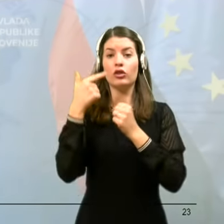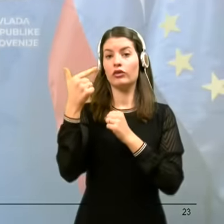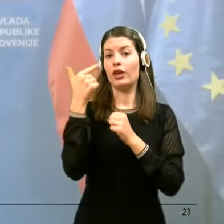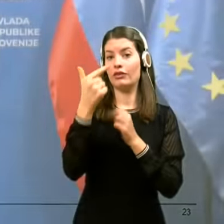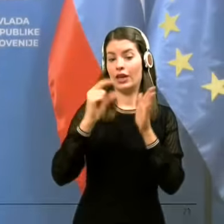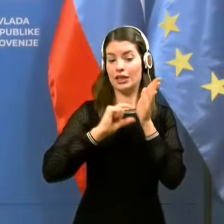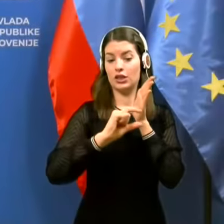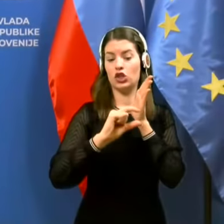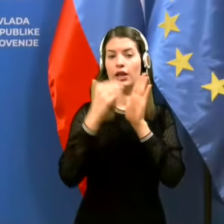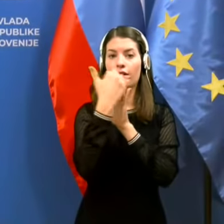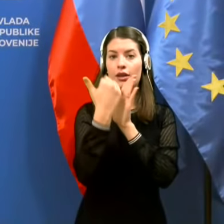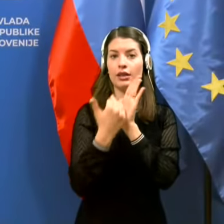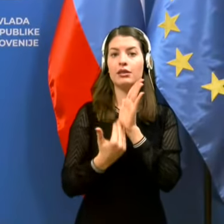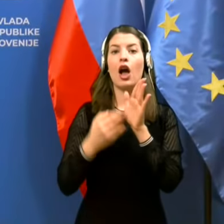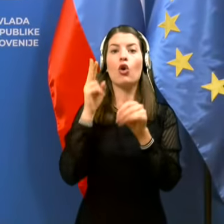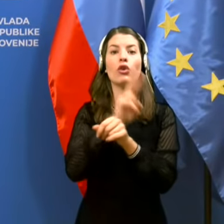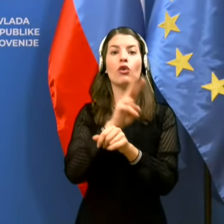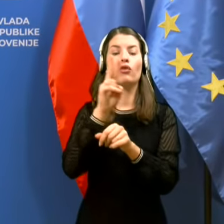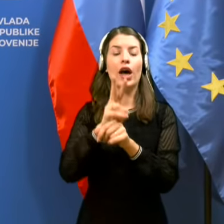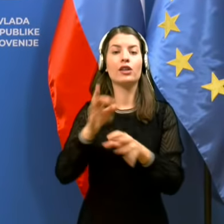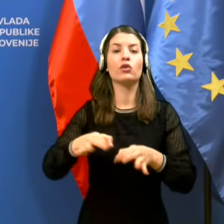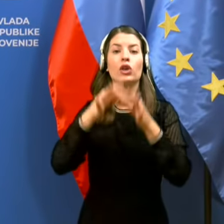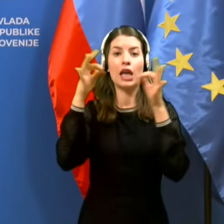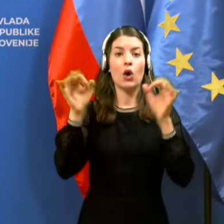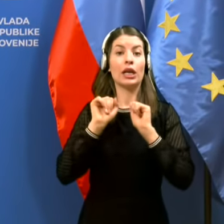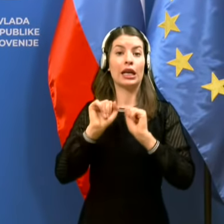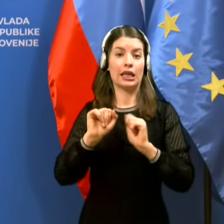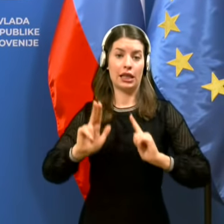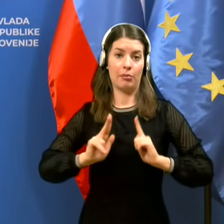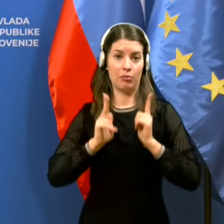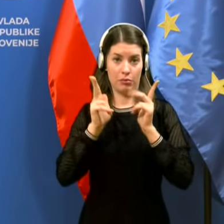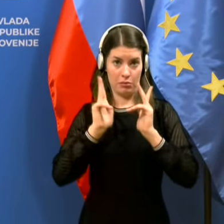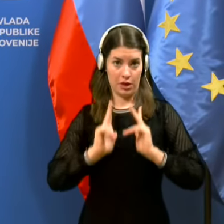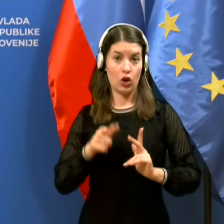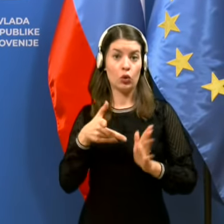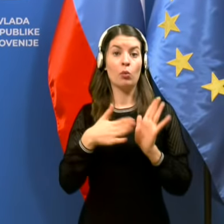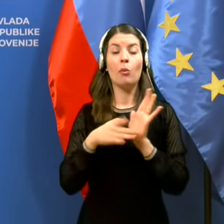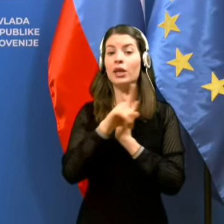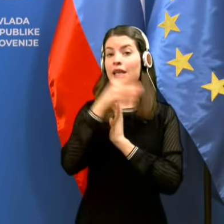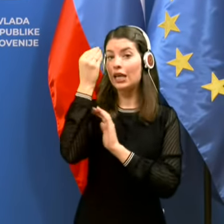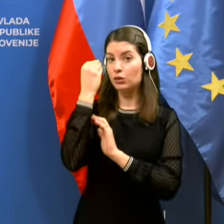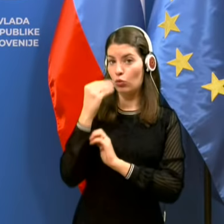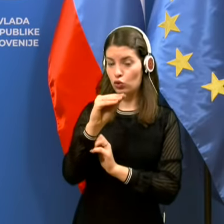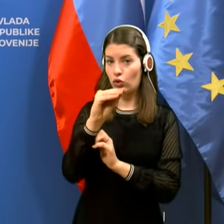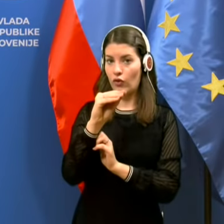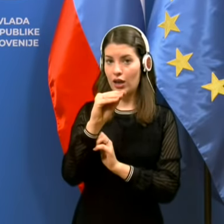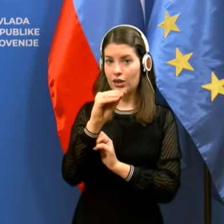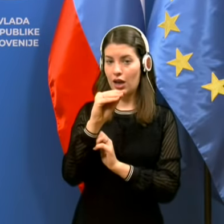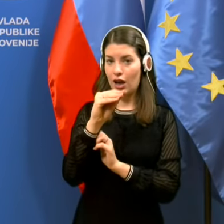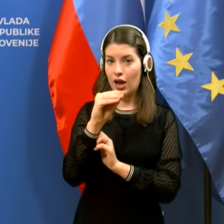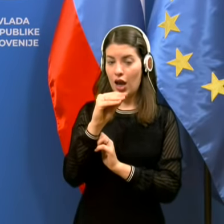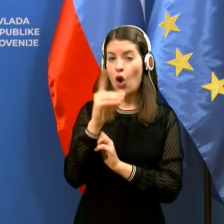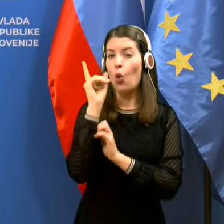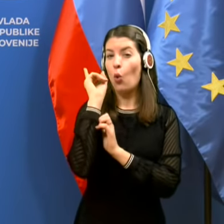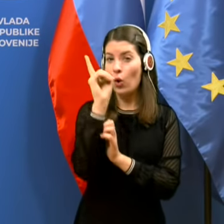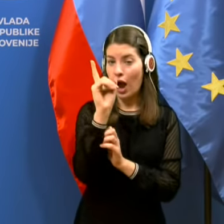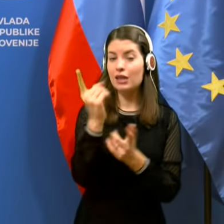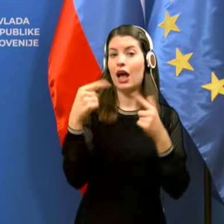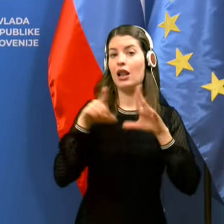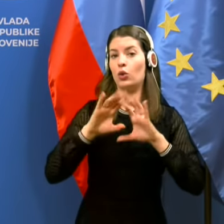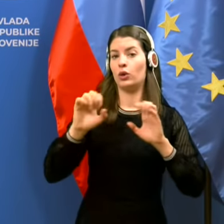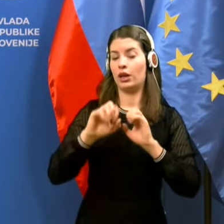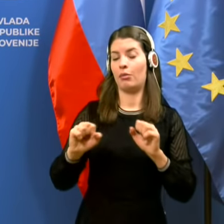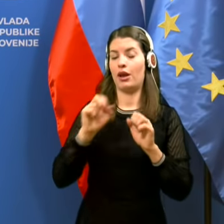člena zakona o varstvu javnega reda in miru, to je nespoštovanje zakoniteljega ukaza ali ukrepanja